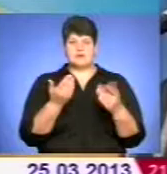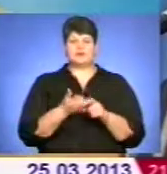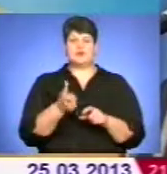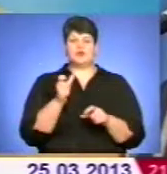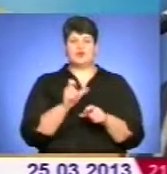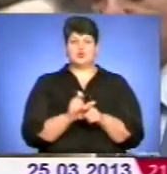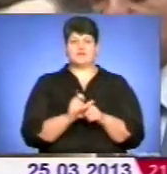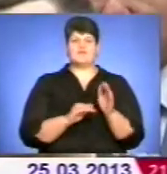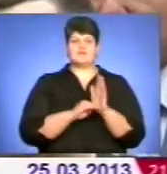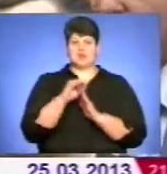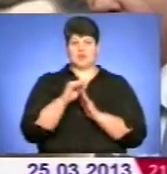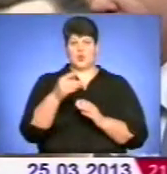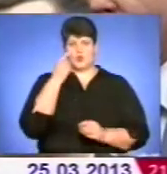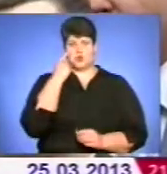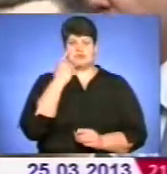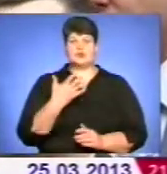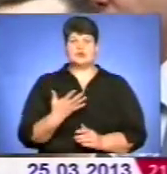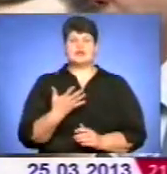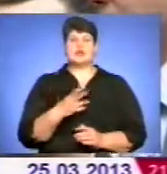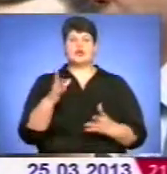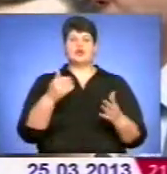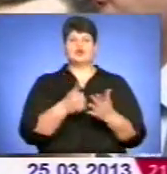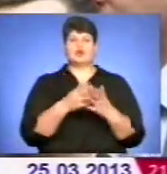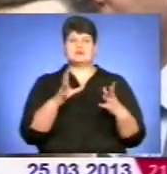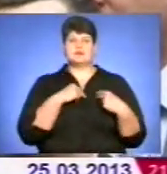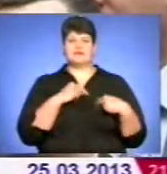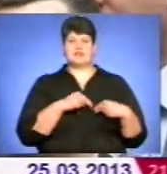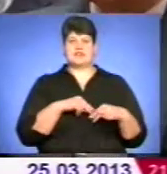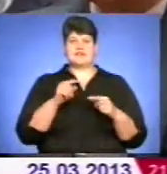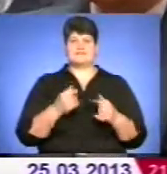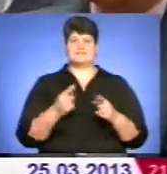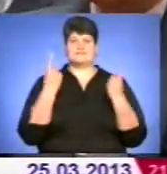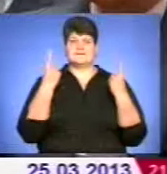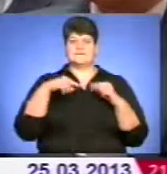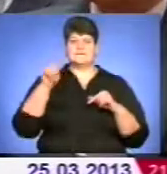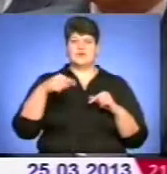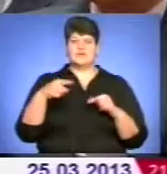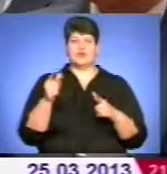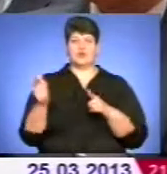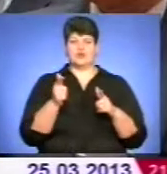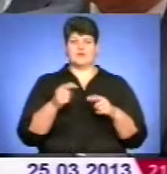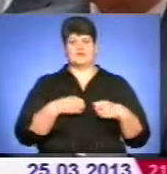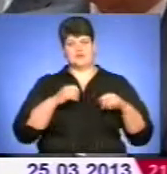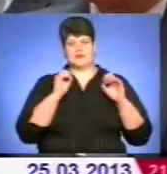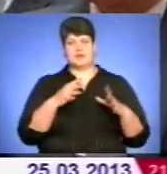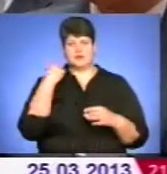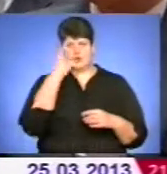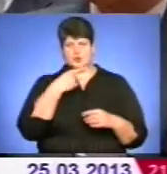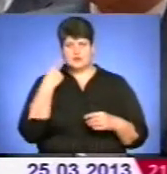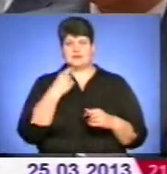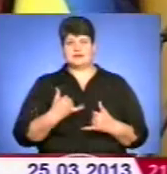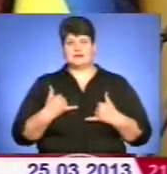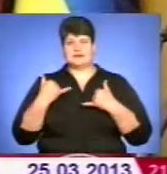високо оцінюється. До співробітників Служби безпеки України високі вимоги. Вони готові пожертвувати особистим заради інтересів